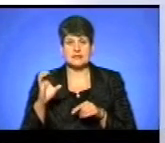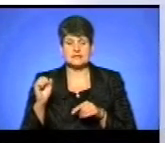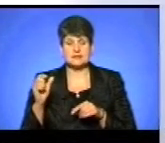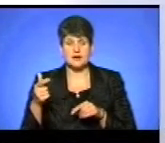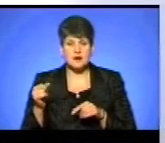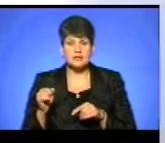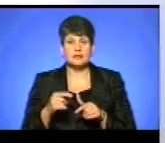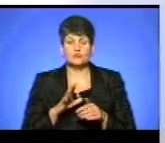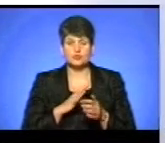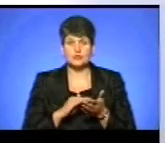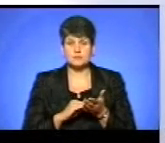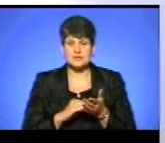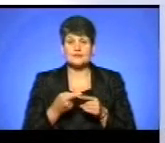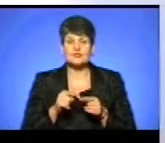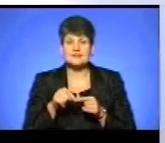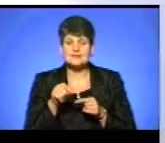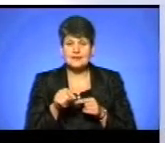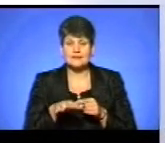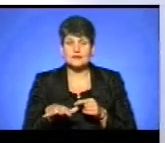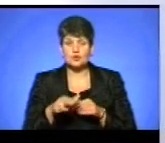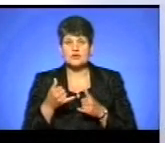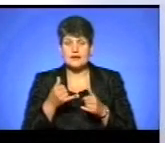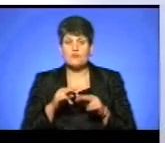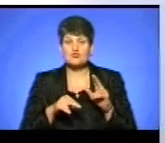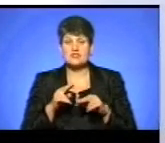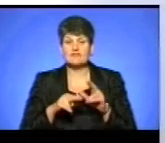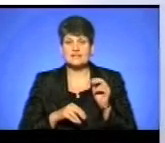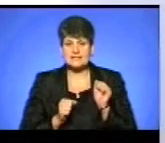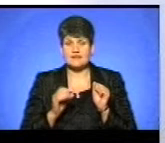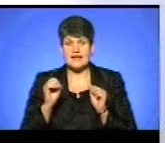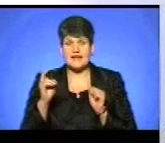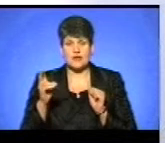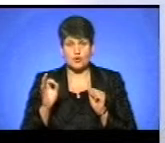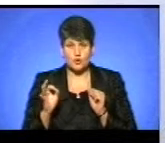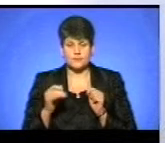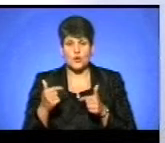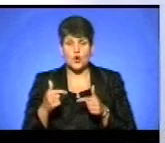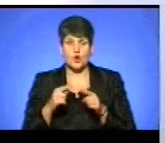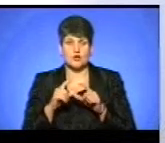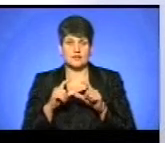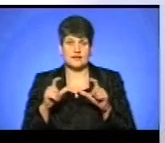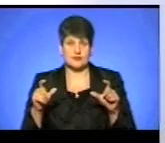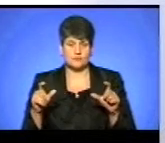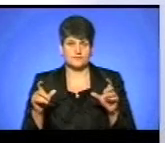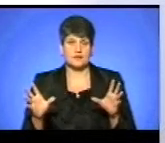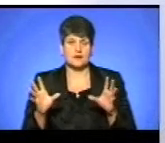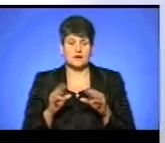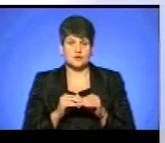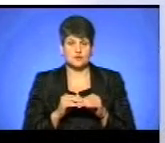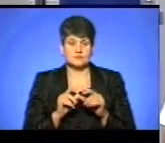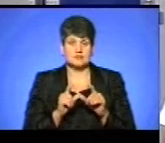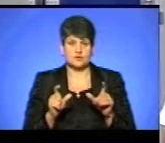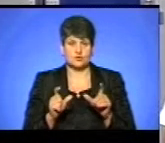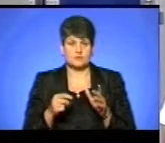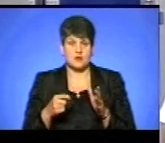де було написано, що це є територія для будівництва, екоготель, готелю з закладом громадського харчування. Що це не відповідало